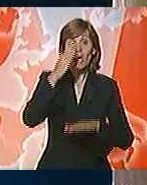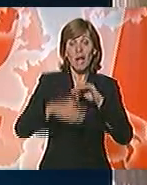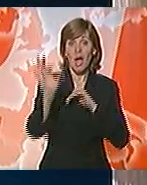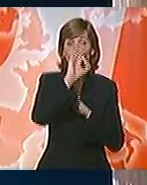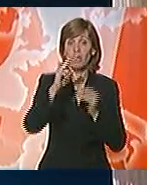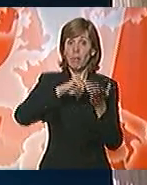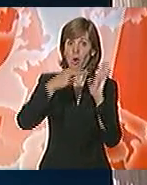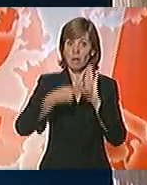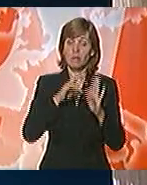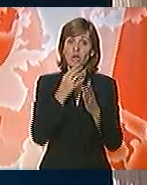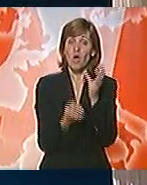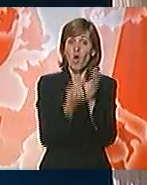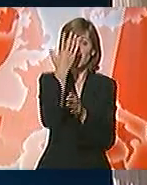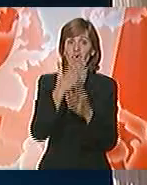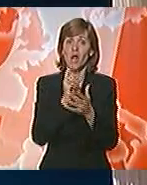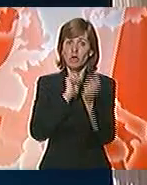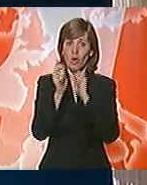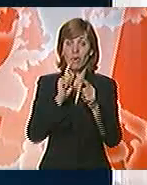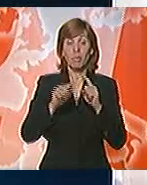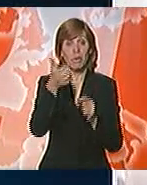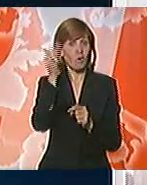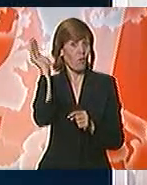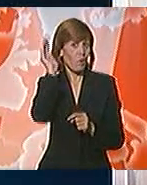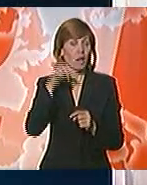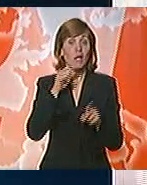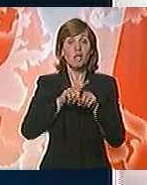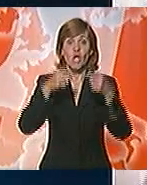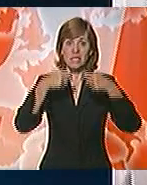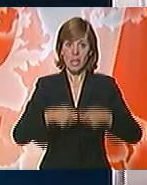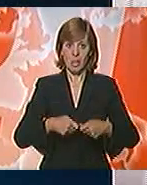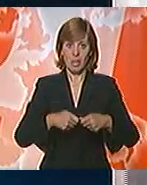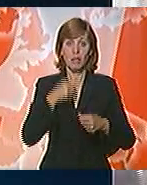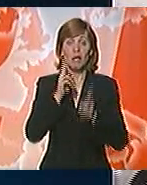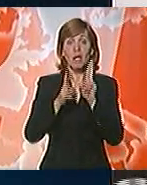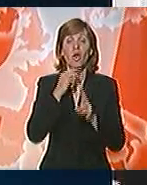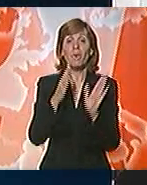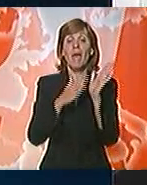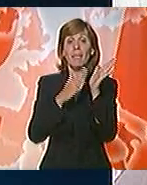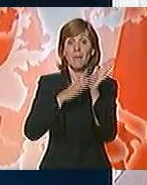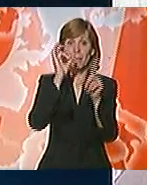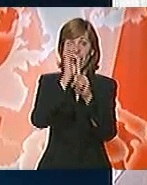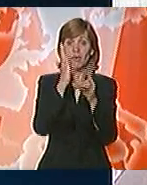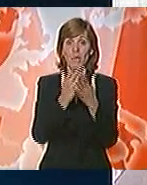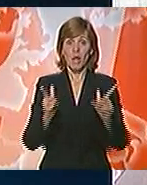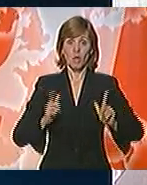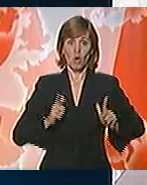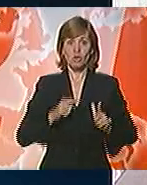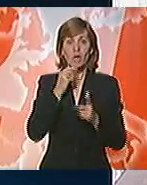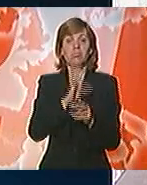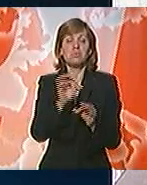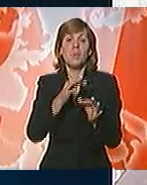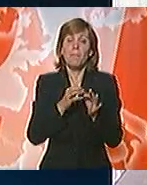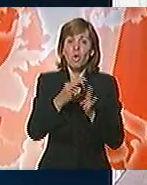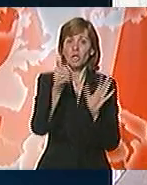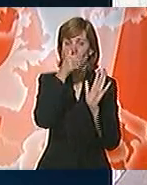oktobra političari ostvore konsenzus najpre u vladi, a zatim i sa sindikatima, kako bi misija MMF-a bila dočekana sa konkretnim